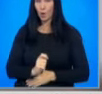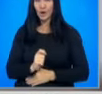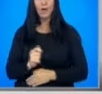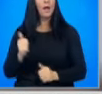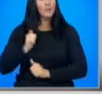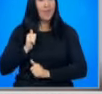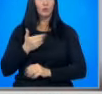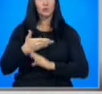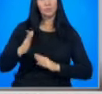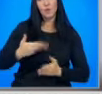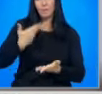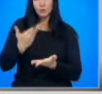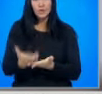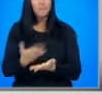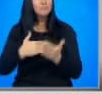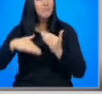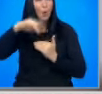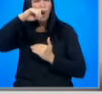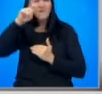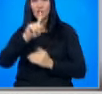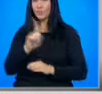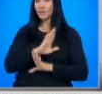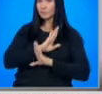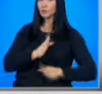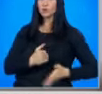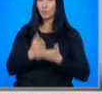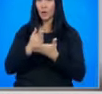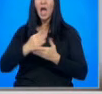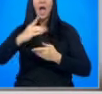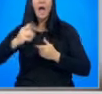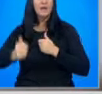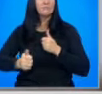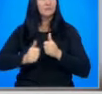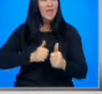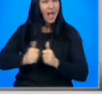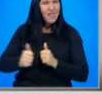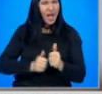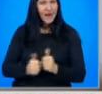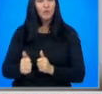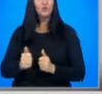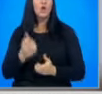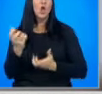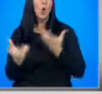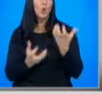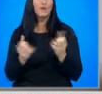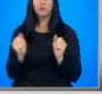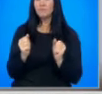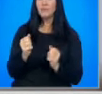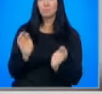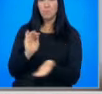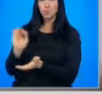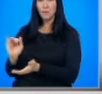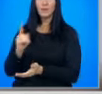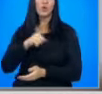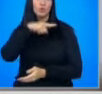НАТО ще продължи да предоставя много важна несмъртоносна подкрепа. Генератори гори в озимни пособия, докато Русия се опитва да атакува и